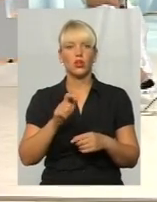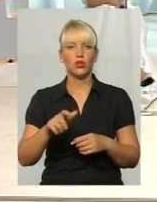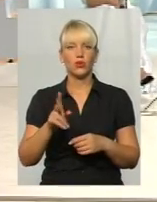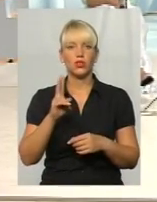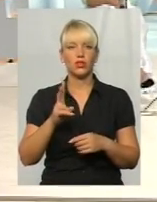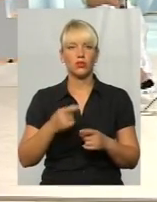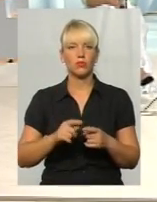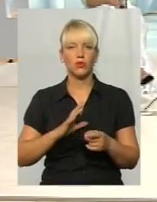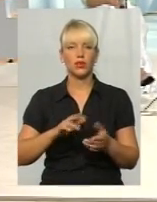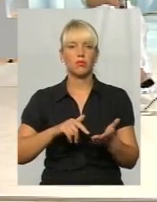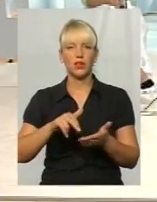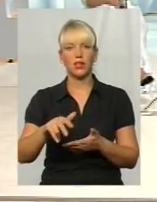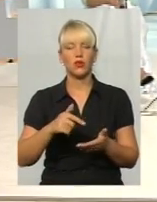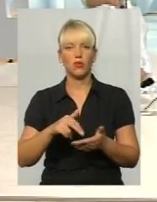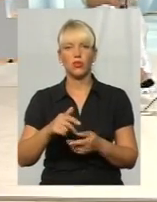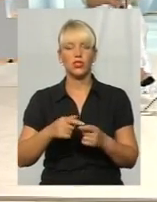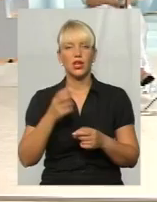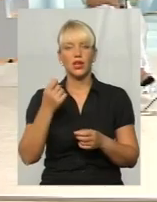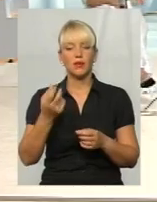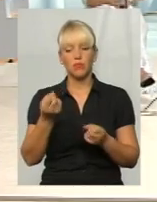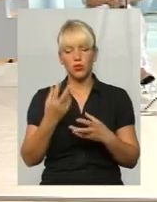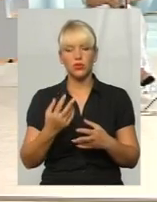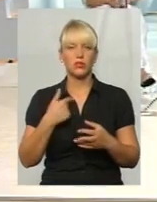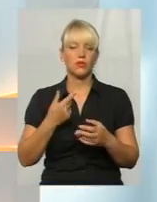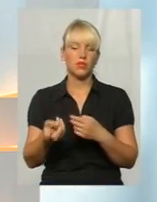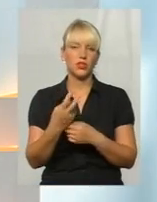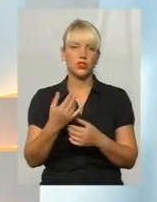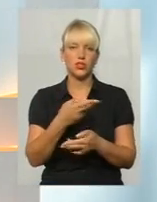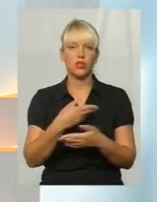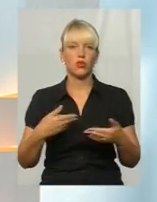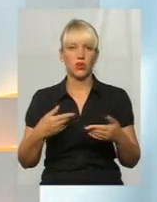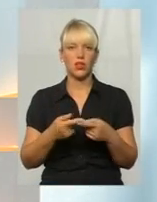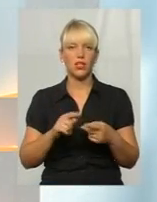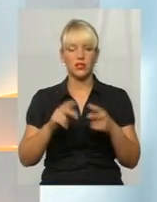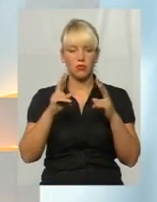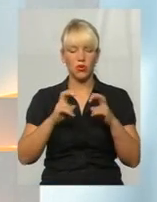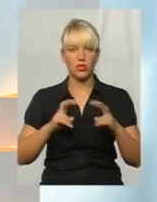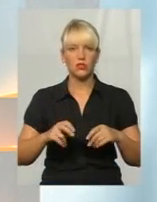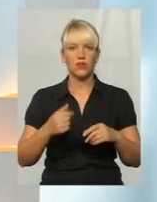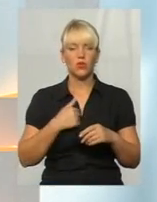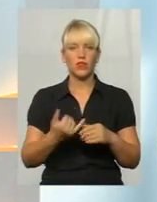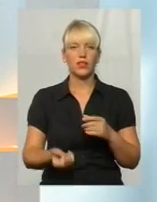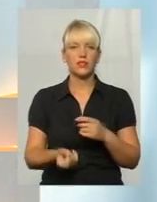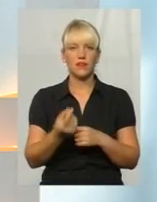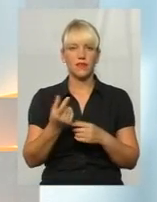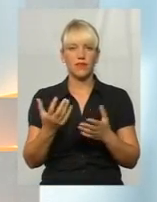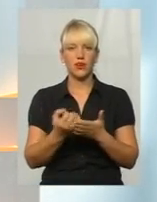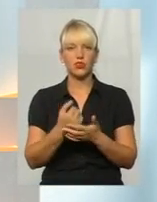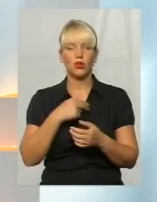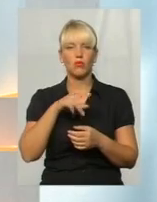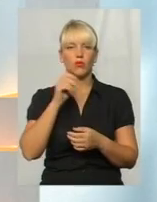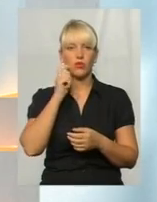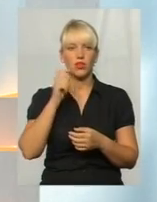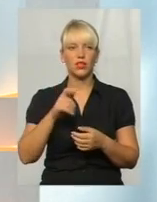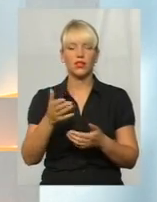перехожі, і вони у нас прийшли, була черга у нас, вони у нас протестувалися. Це у нас вийшло, по Україні ми зайняли друге